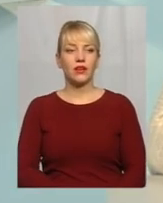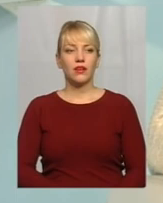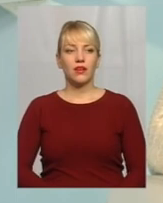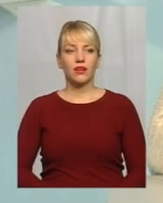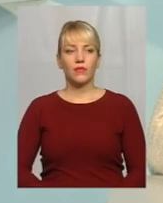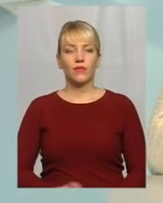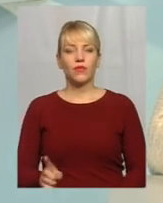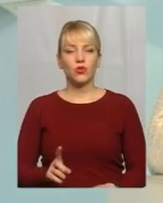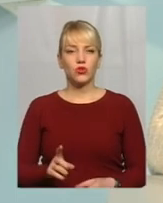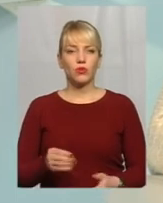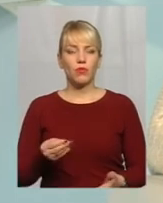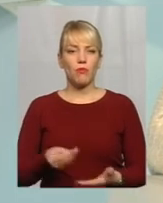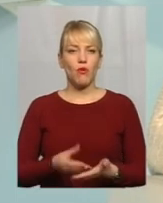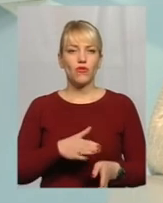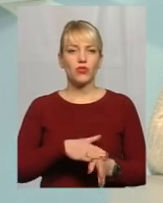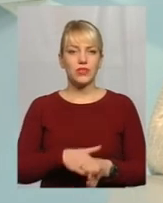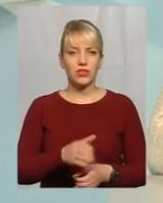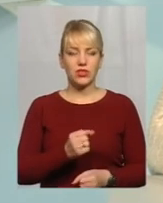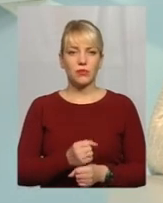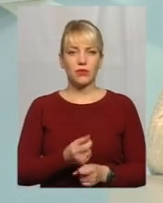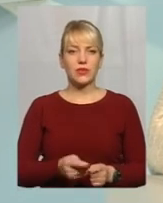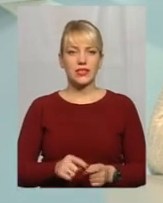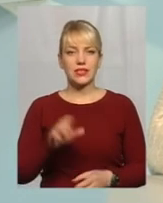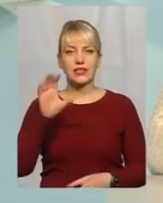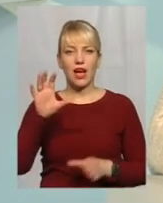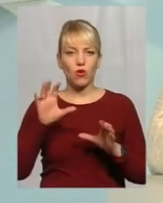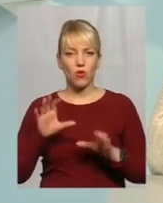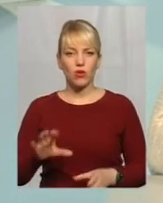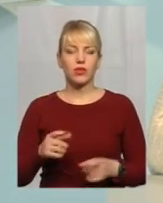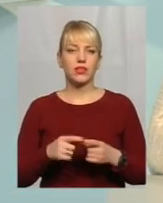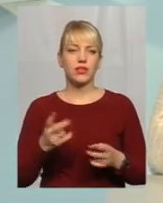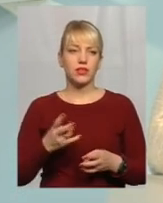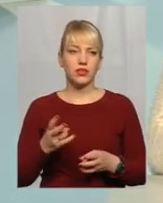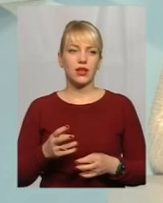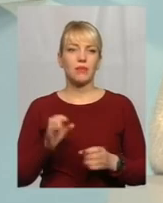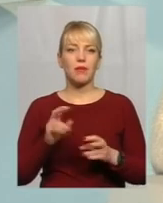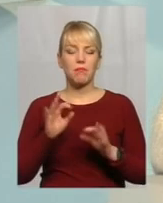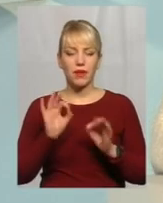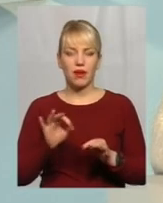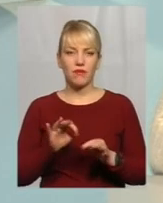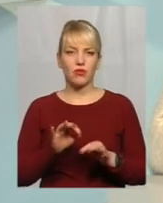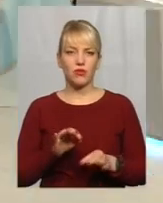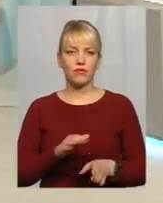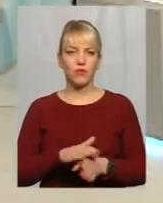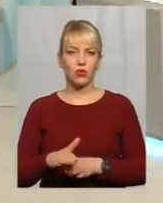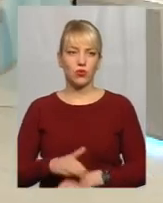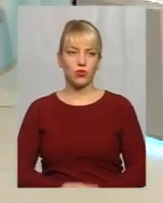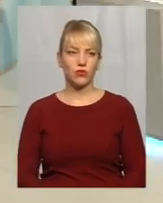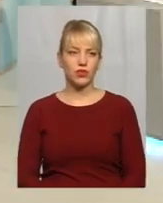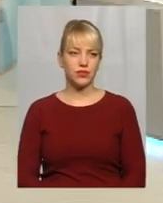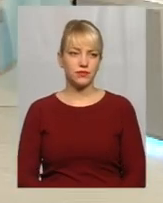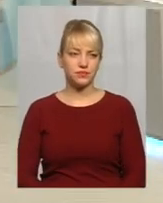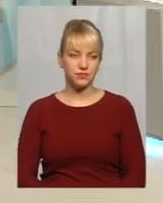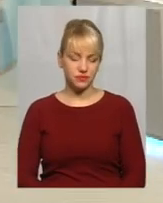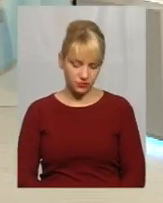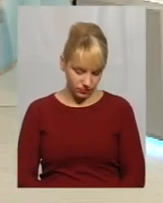запрацював цей закон, то Міністерство має видати підзаконно нормативно-правові акти Дякую. Ми маємо ще одне